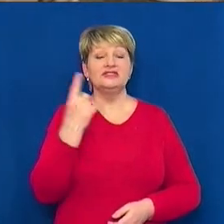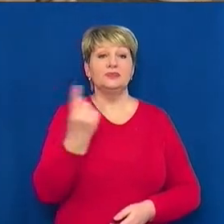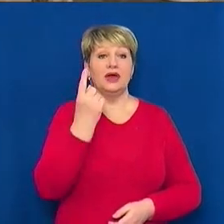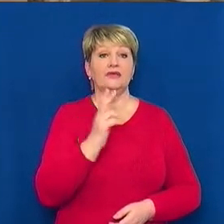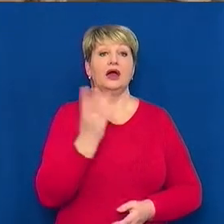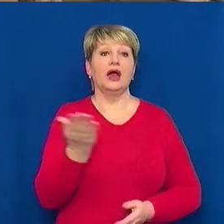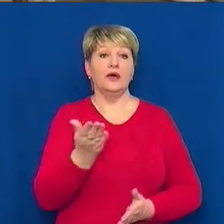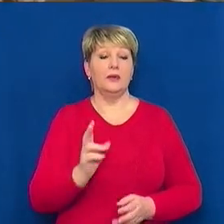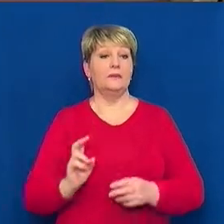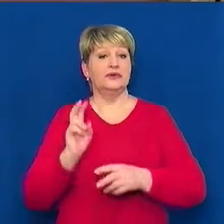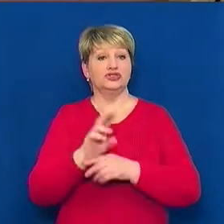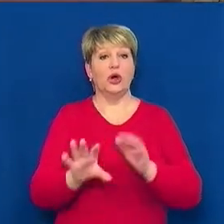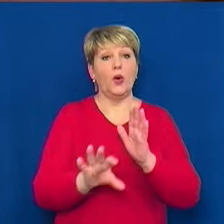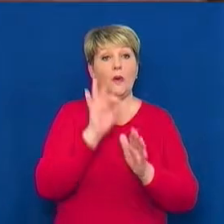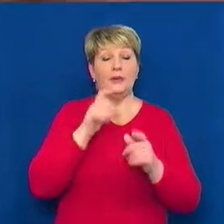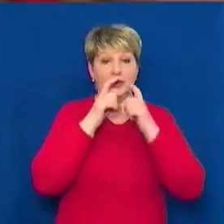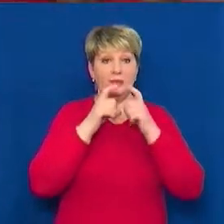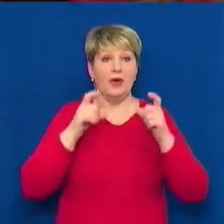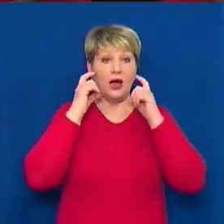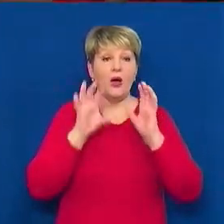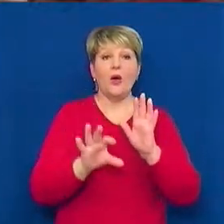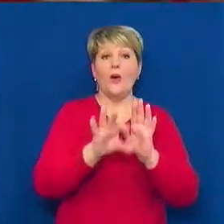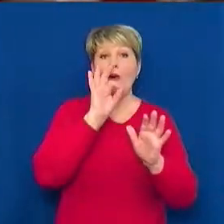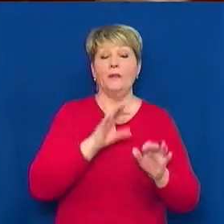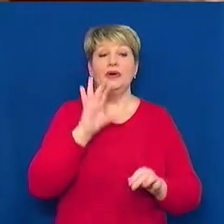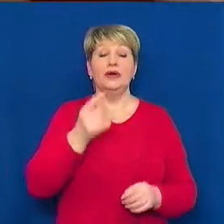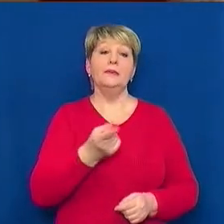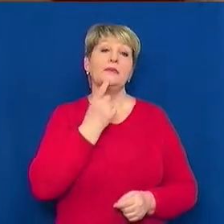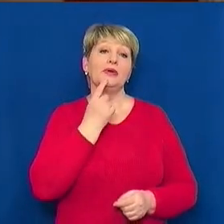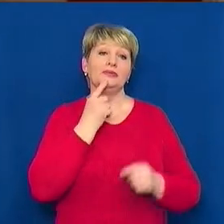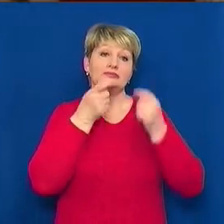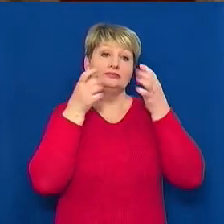придбати маску. Обравши ту, яка сподобалася, дівчина приміряє виріб.